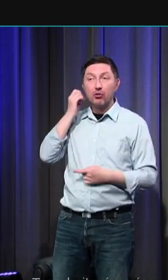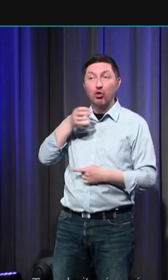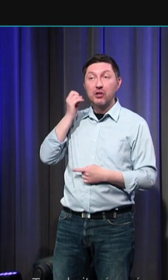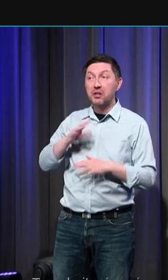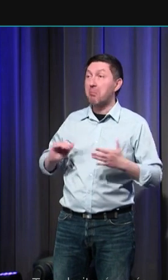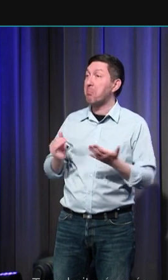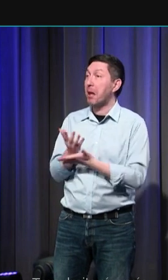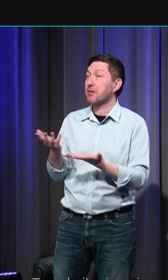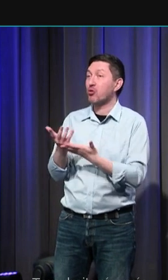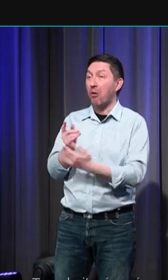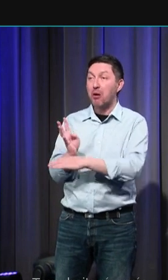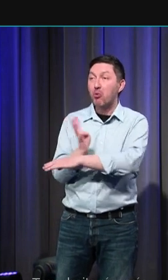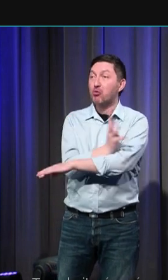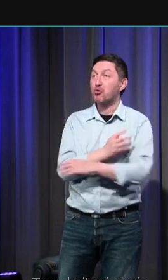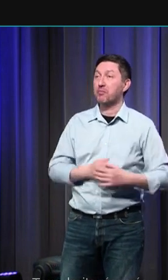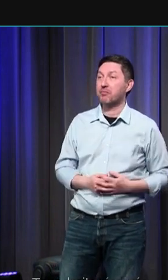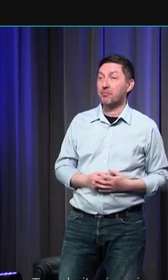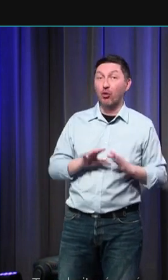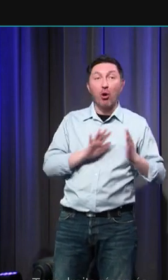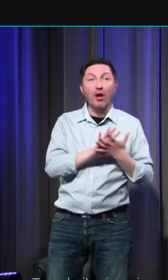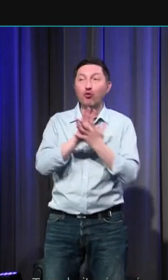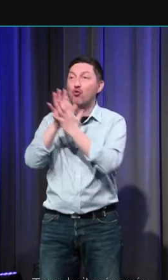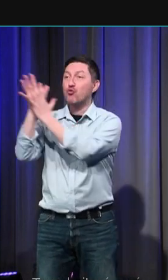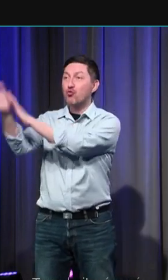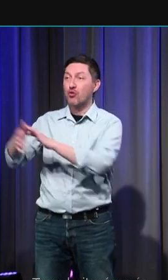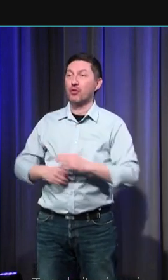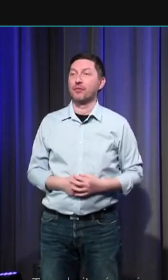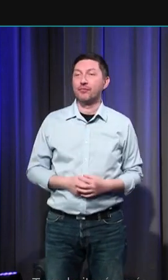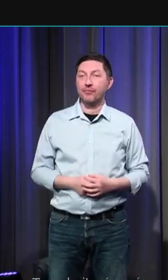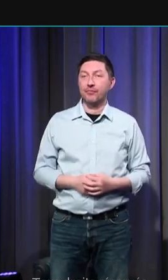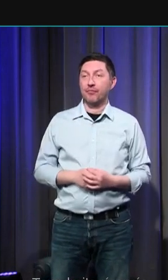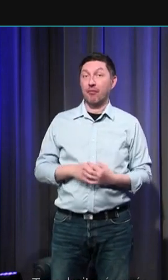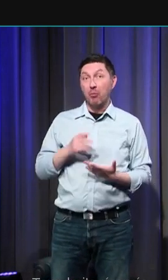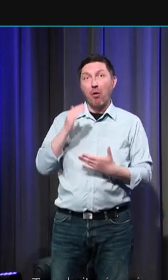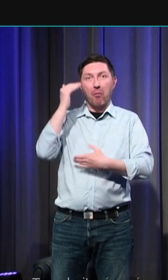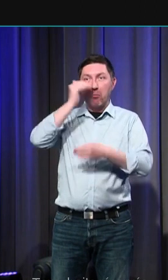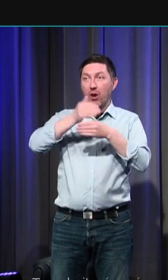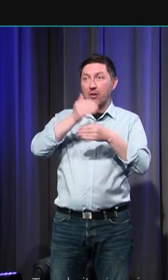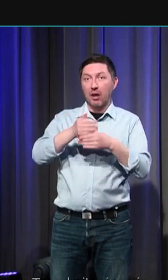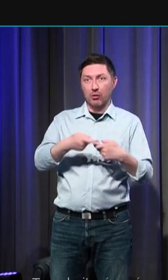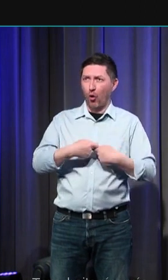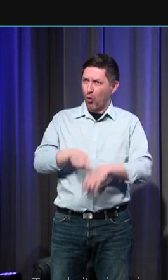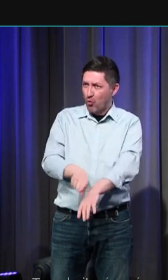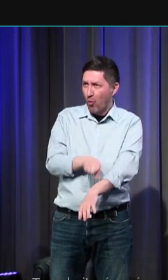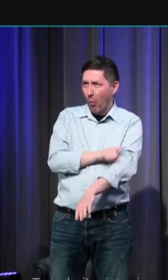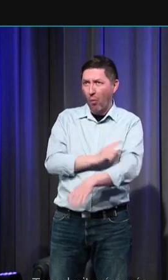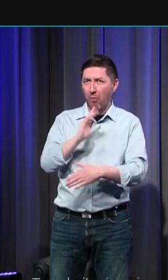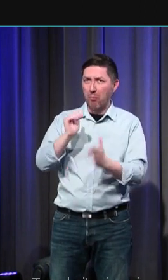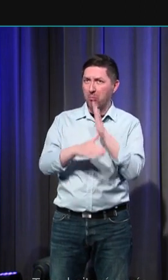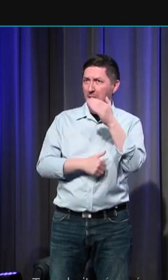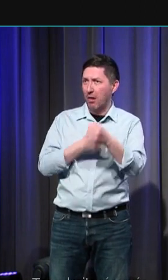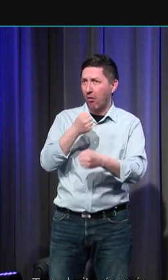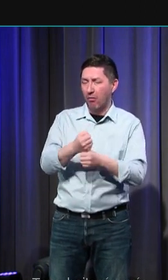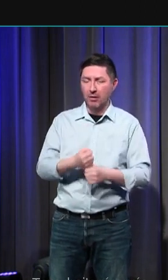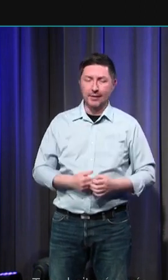? Quelles évolutions connaissent-elles au long quand même de ce millénaire médiéval ? Je vais prendre